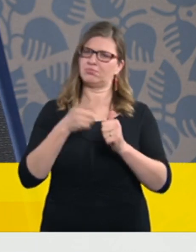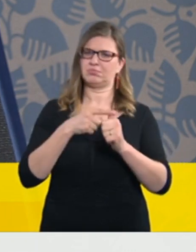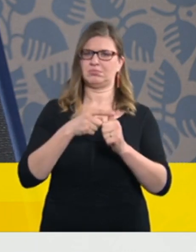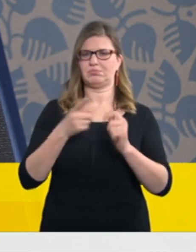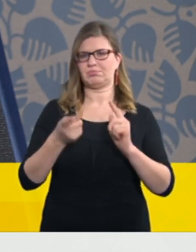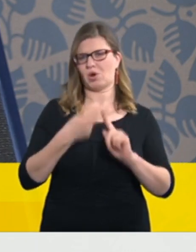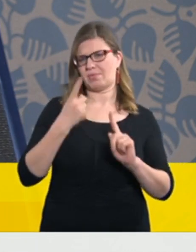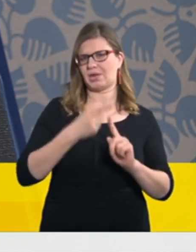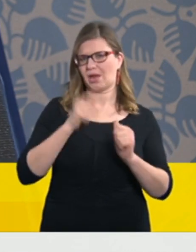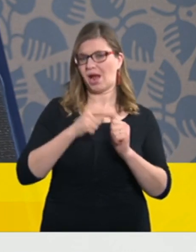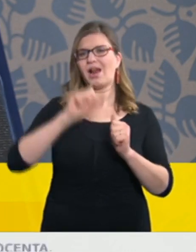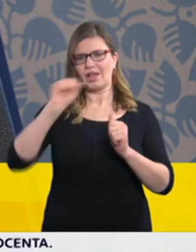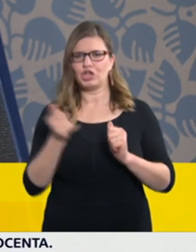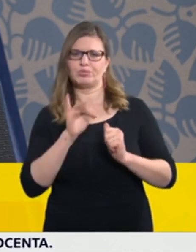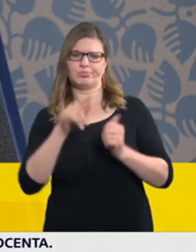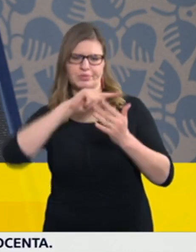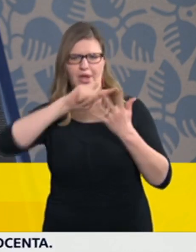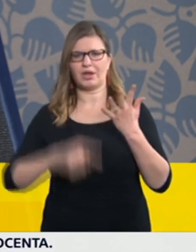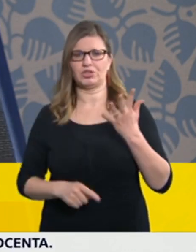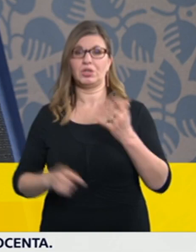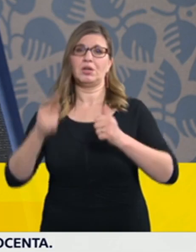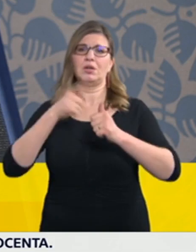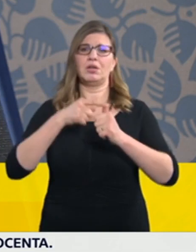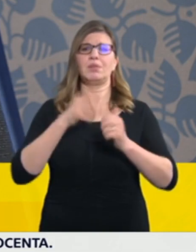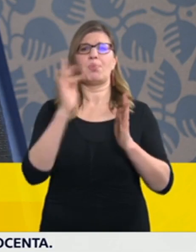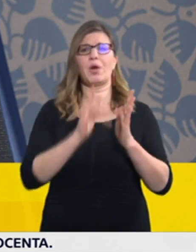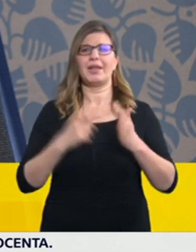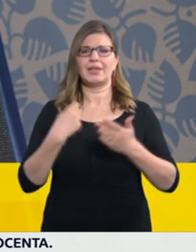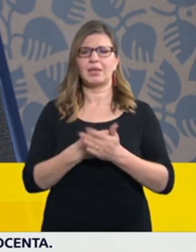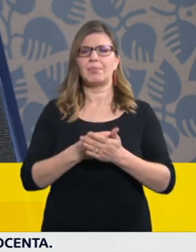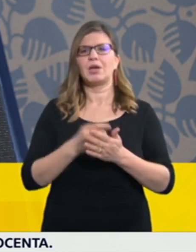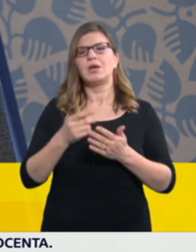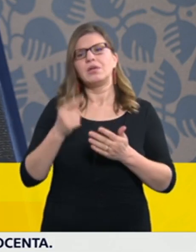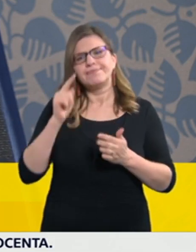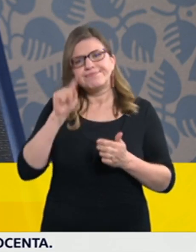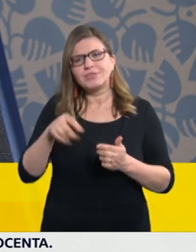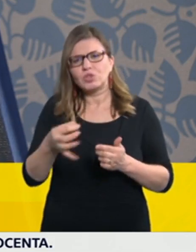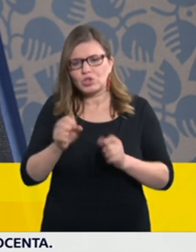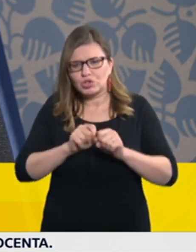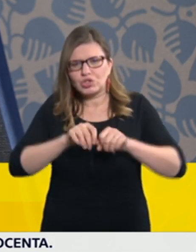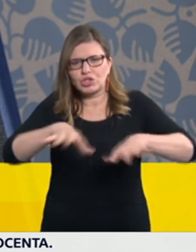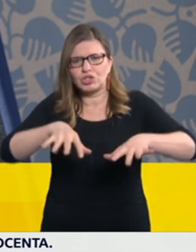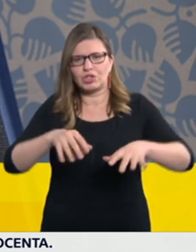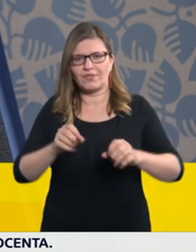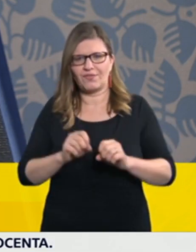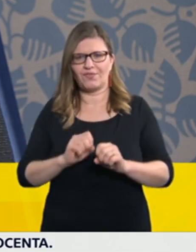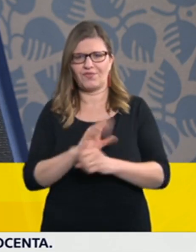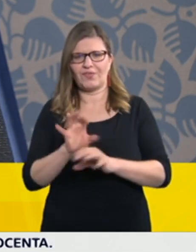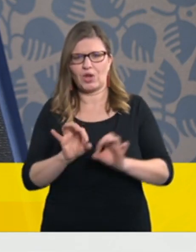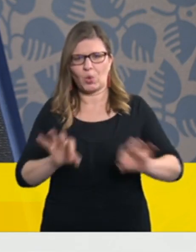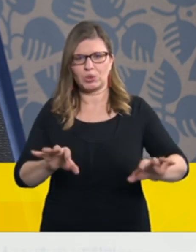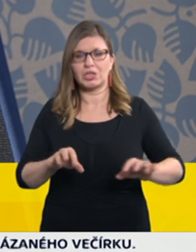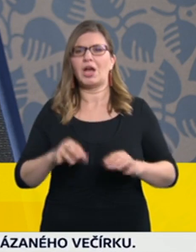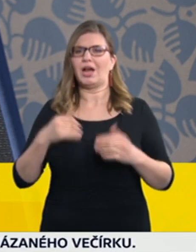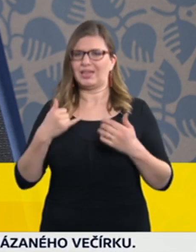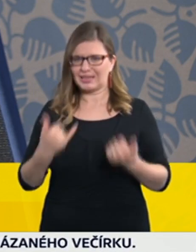který hovoří o tom, jak se virus šíří v populaci, ale z důvodu, o kterých mluvil mimo jiný i pan vicepremiér, v současné době převažuje